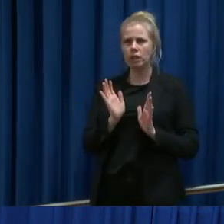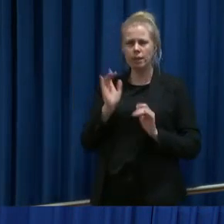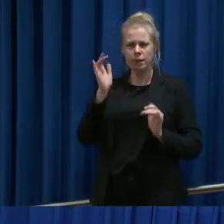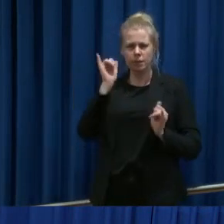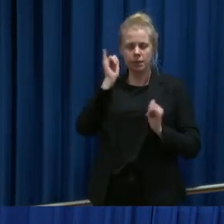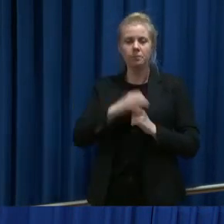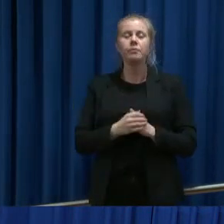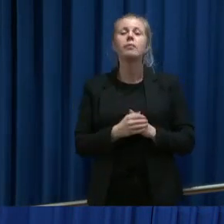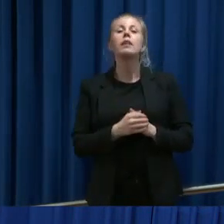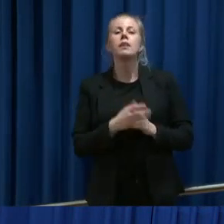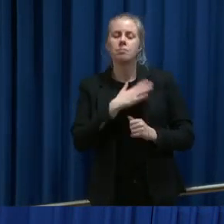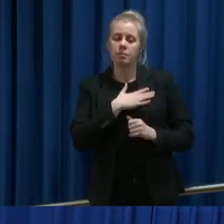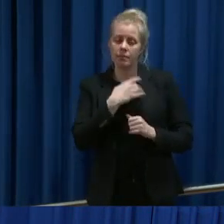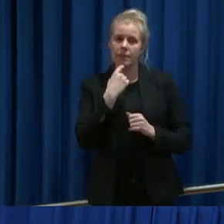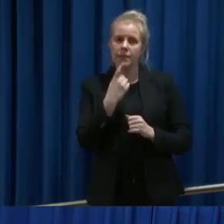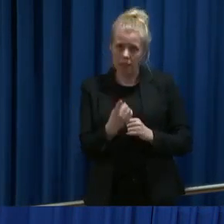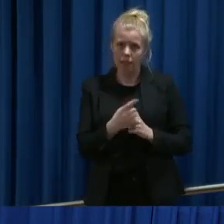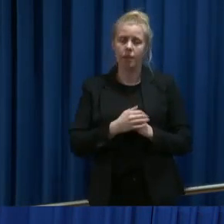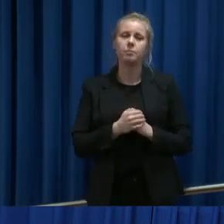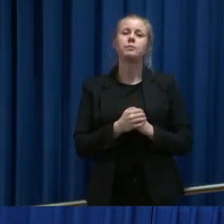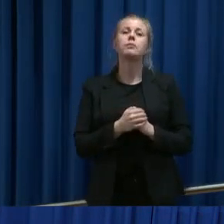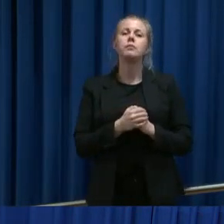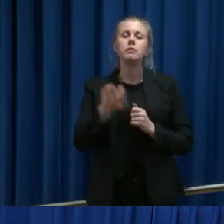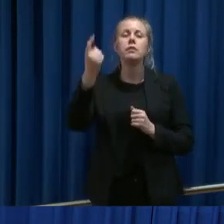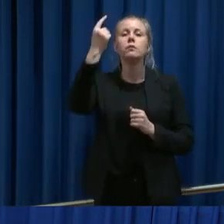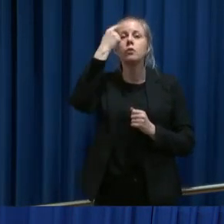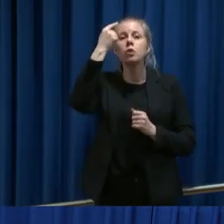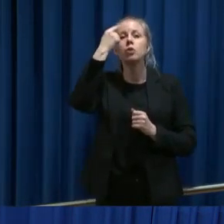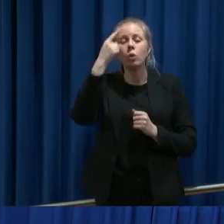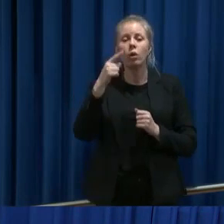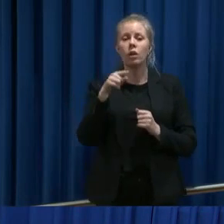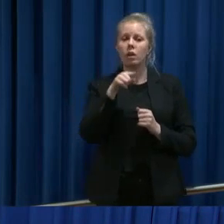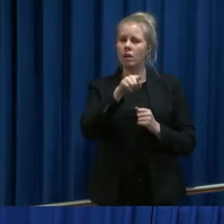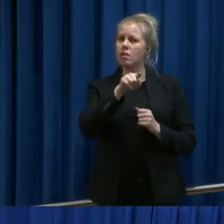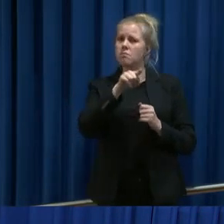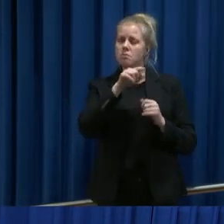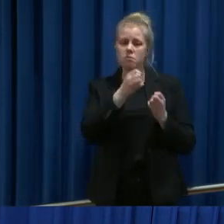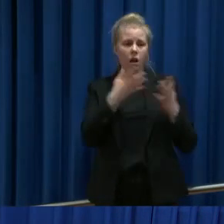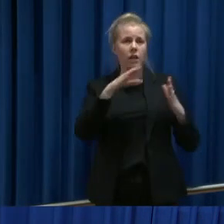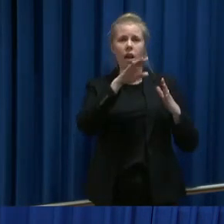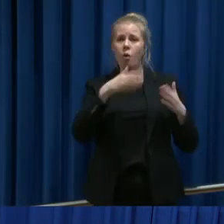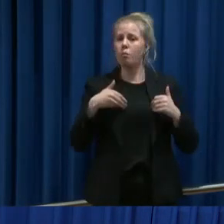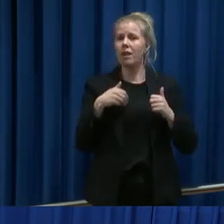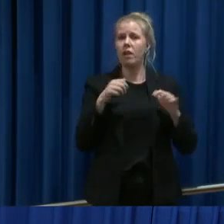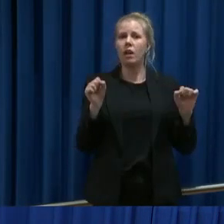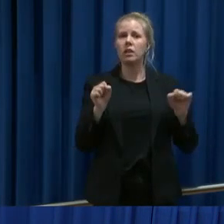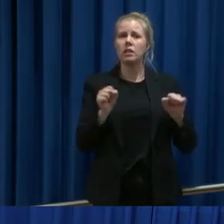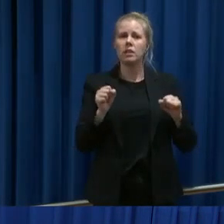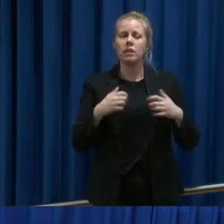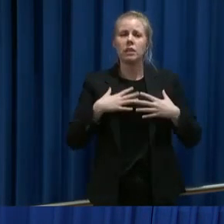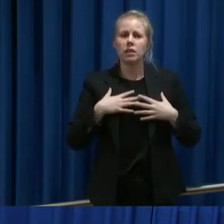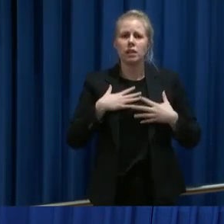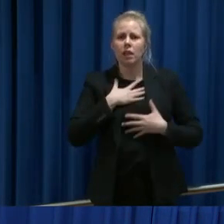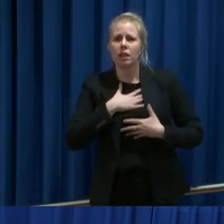Jeg vil bare starte med å si at jeg forstår at det er uro hos mange men i dag har jeg lyst til å